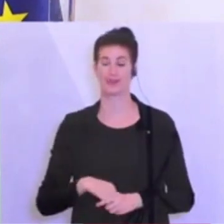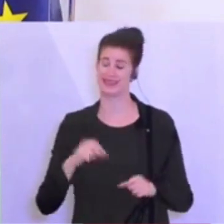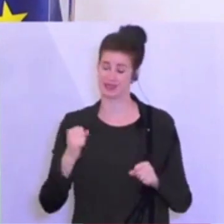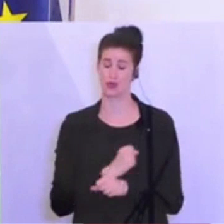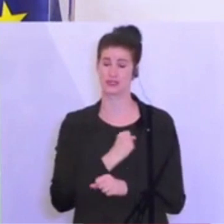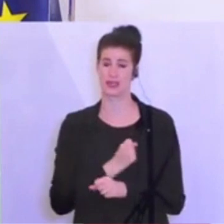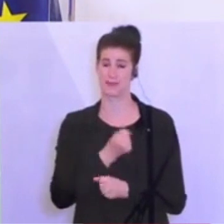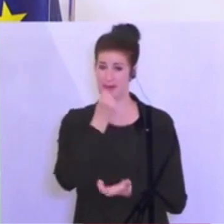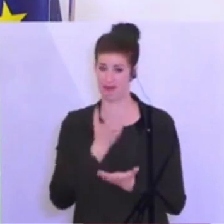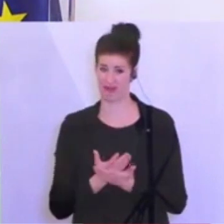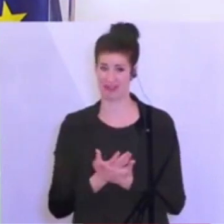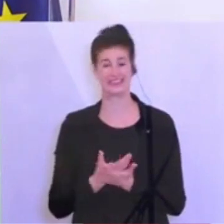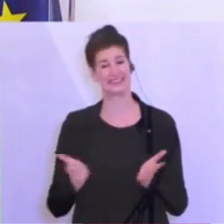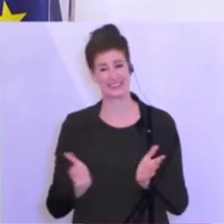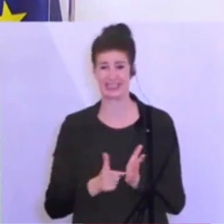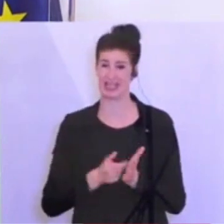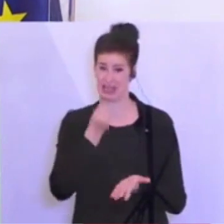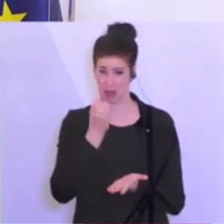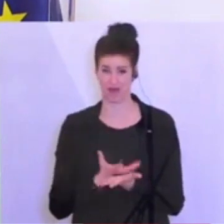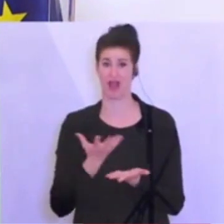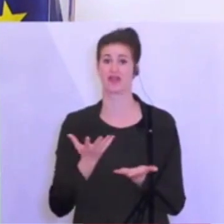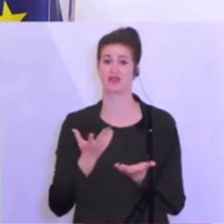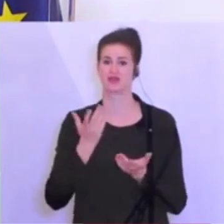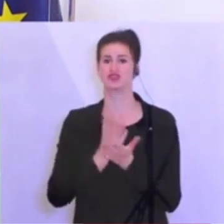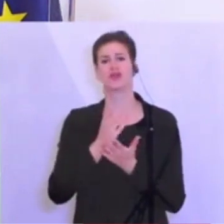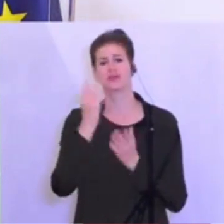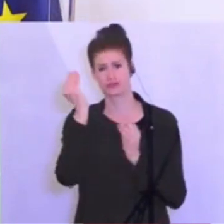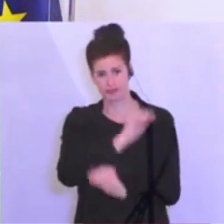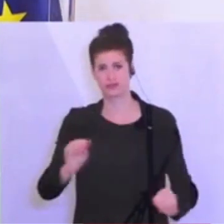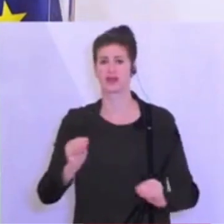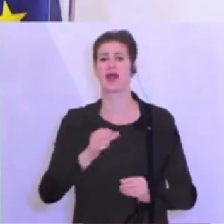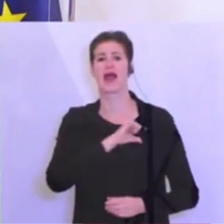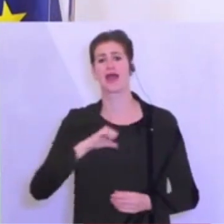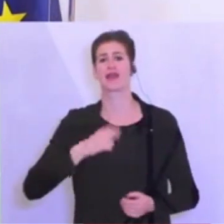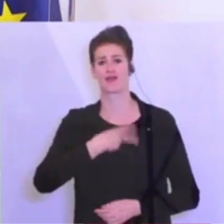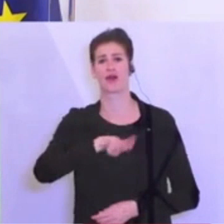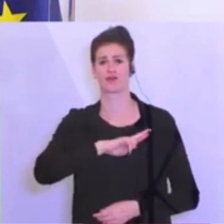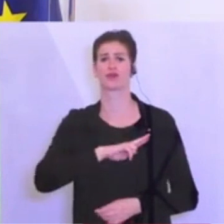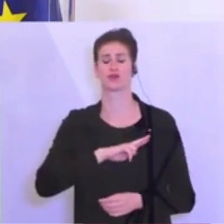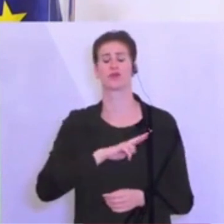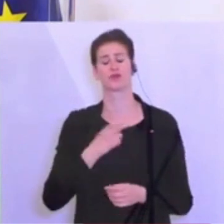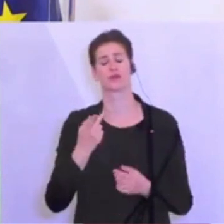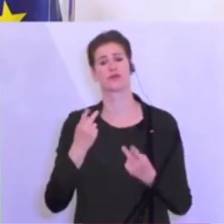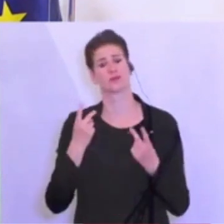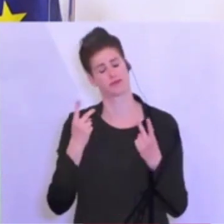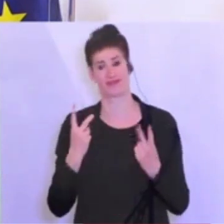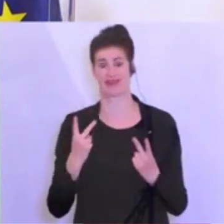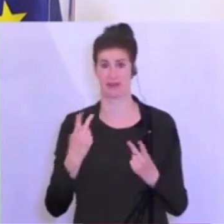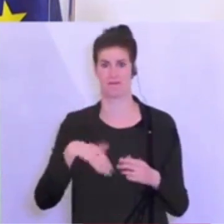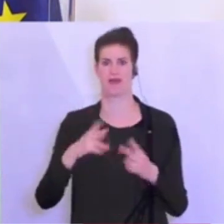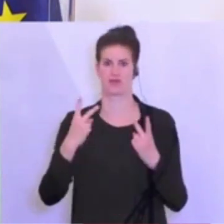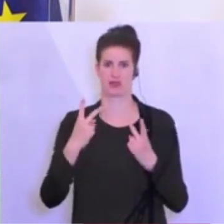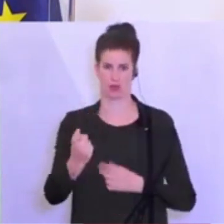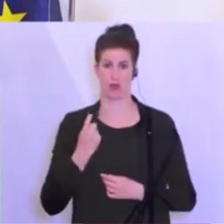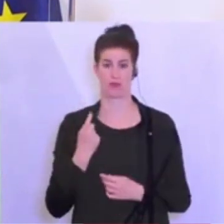und ich habe einleitend gesagt, die Eigenverantwortung wird wichtiger, wir empfehlen dringend den Mund-Nasen-Schutz natürlich überall dort